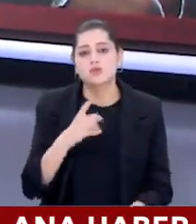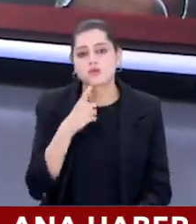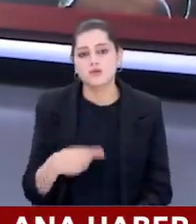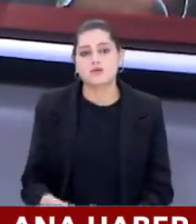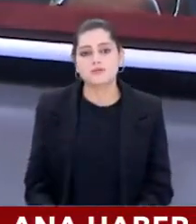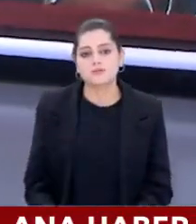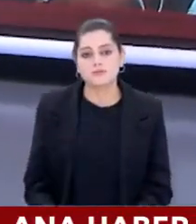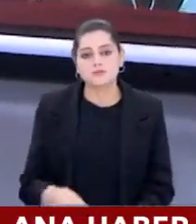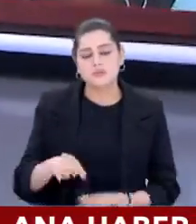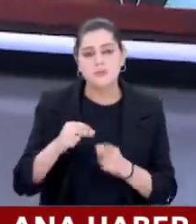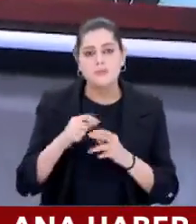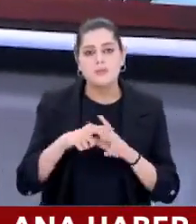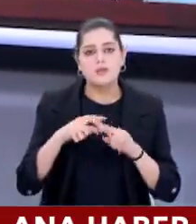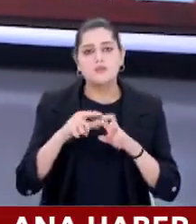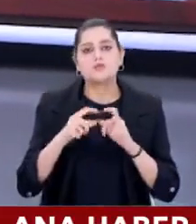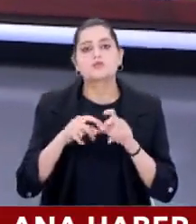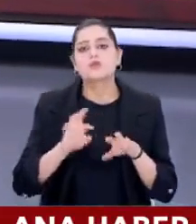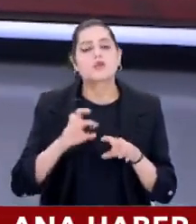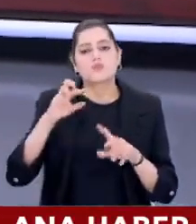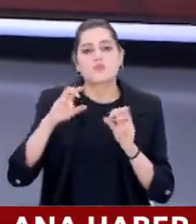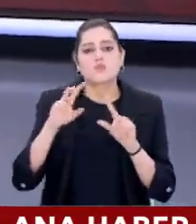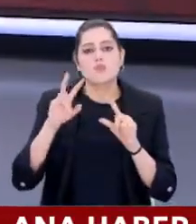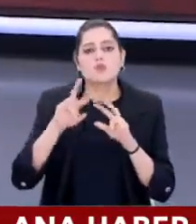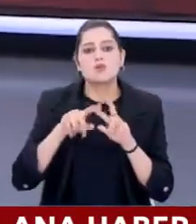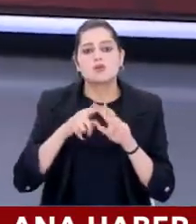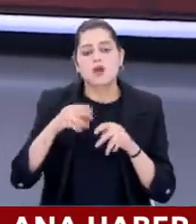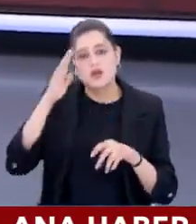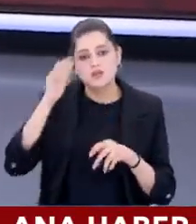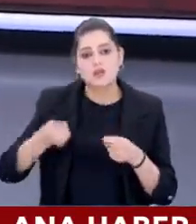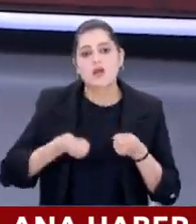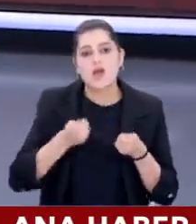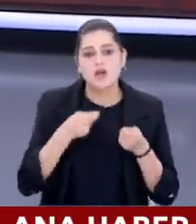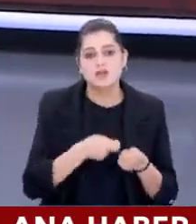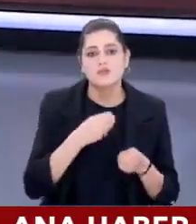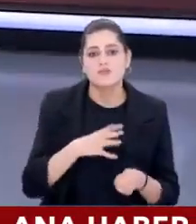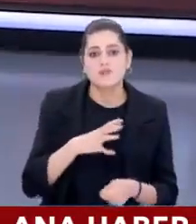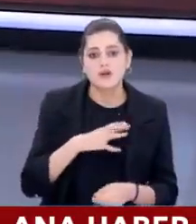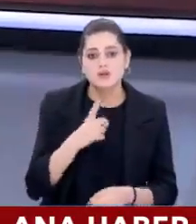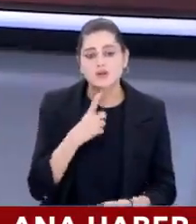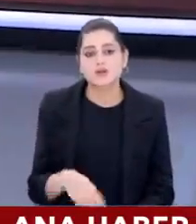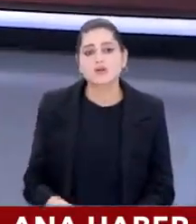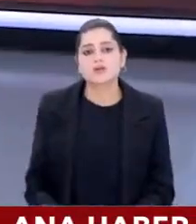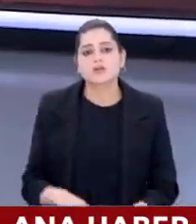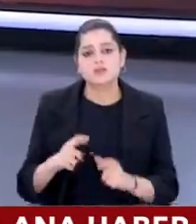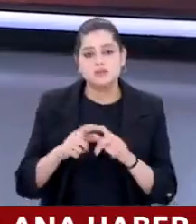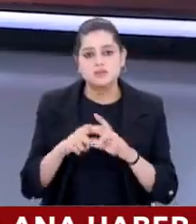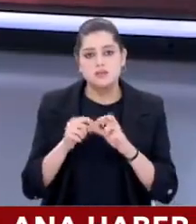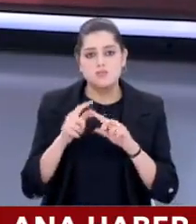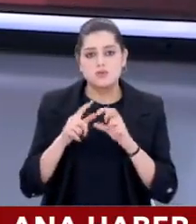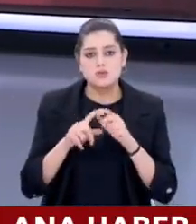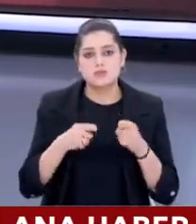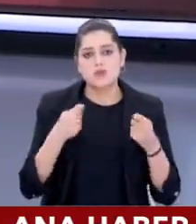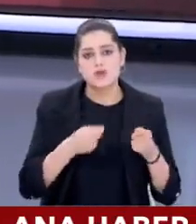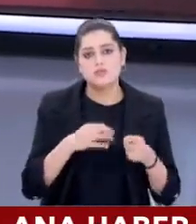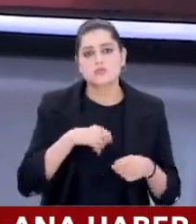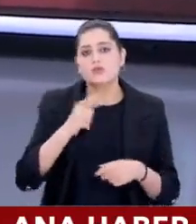Bunlar Belarus'ta değiller. Bunlar şu an Polonya'dalar. Ve burada askeri eğitim alıyorlar, gerilla eğitimi alıyorlar, sabotaj eğitimi alıyorlar. Hatta